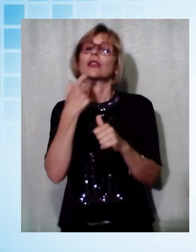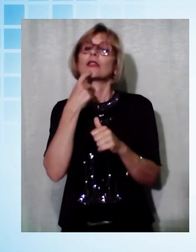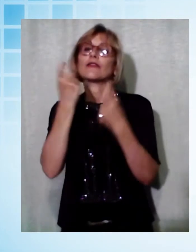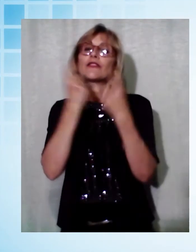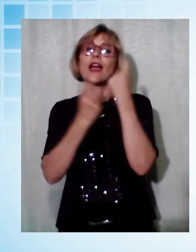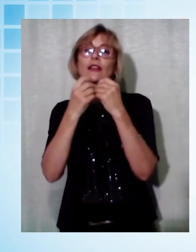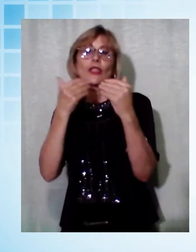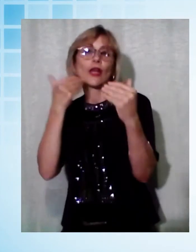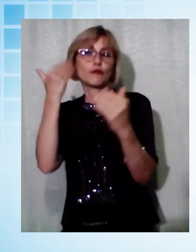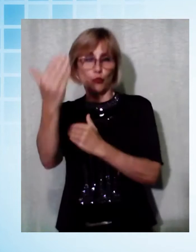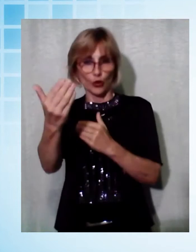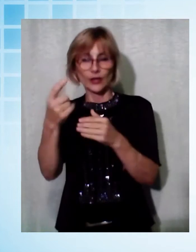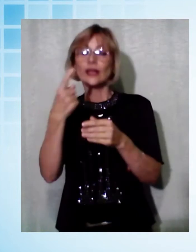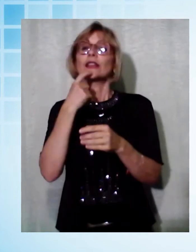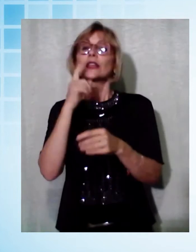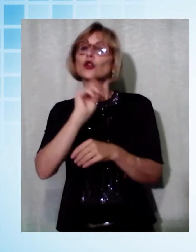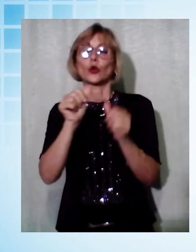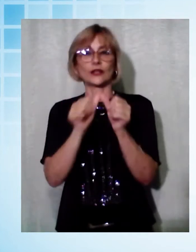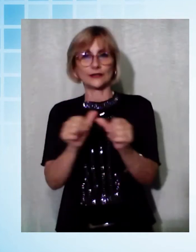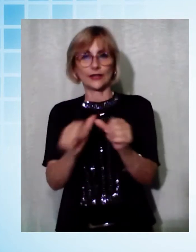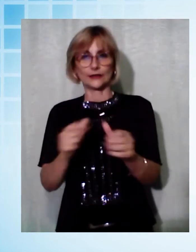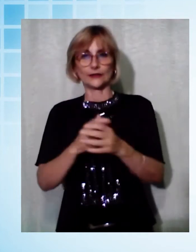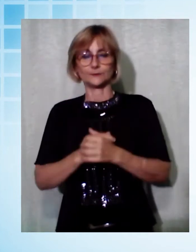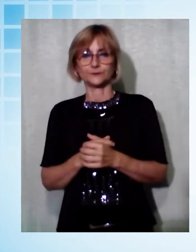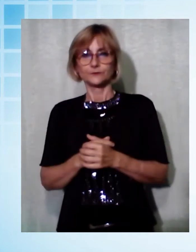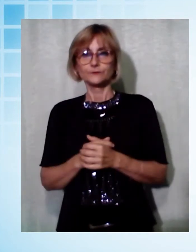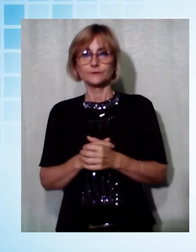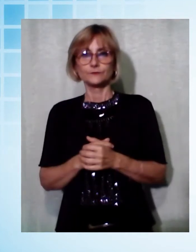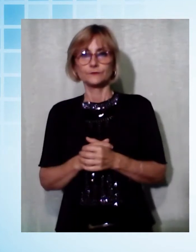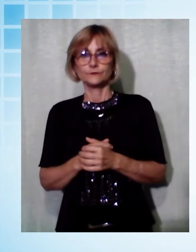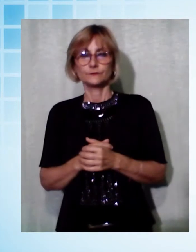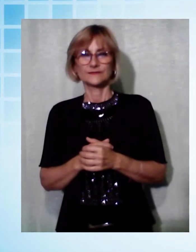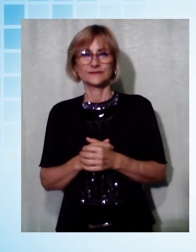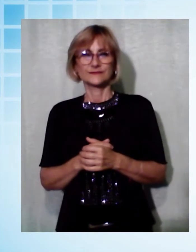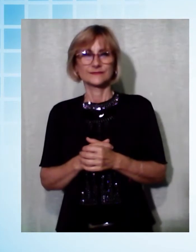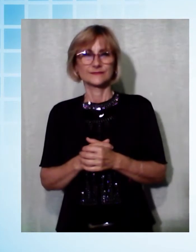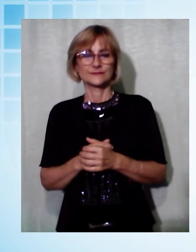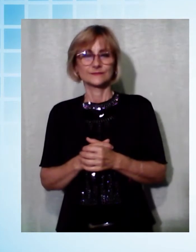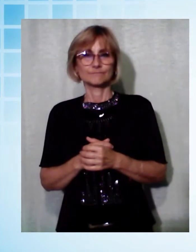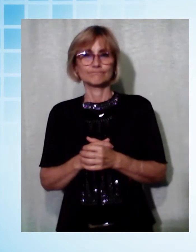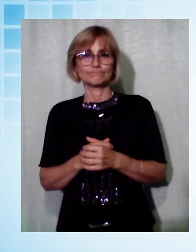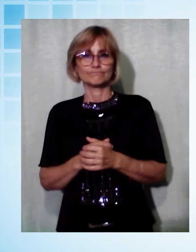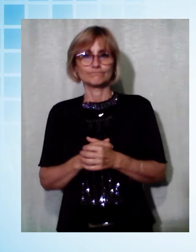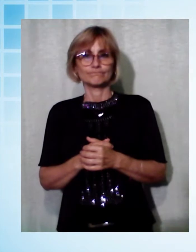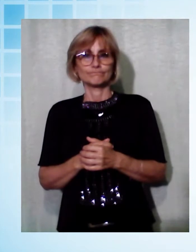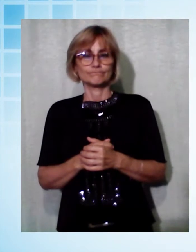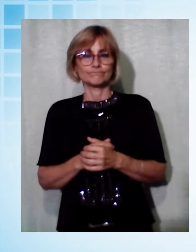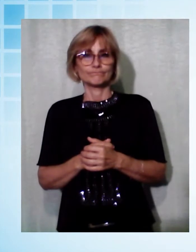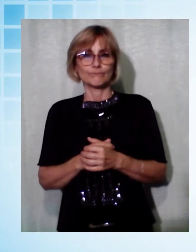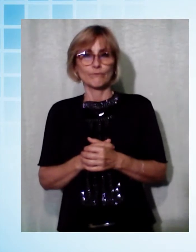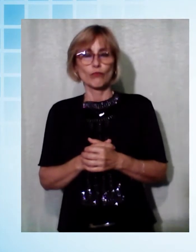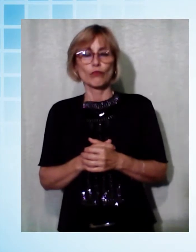cittadini toscani. Fra le attività Unicoop organizza le camminate urbane, in programma dall'11 giugno al 19